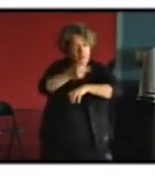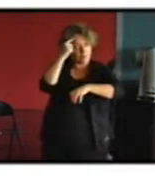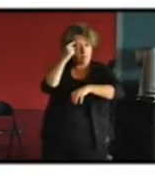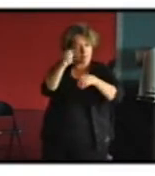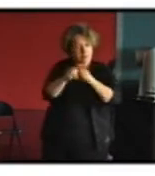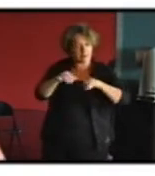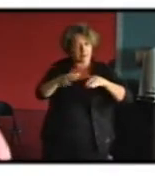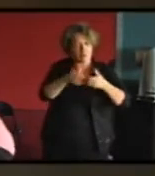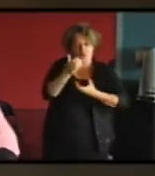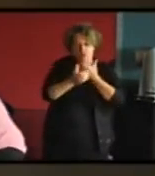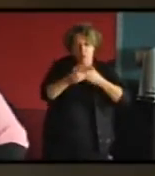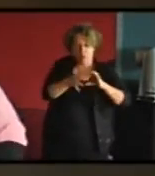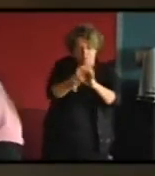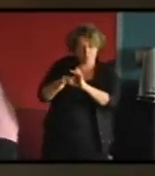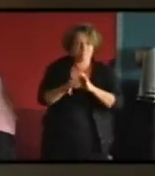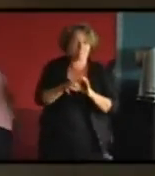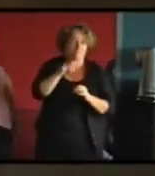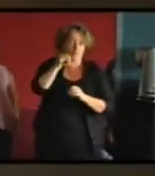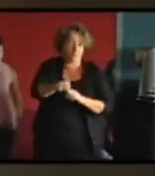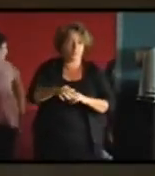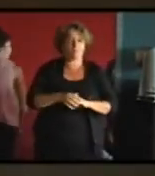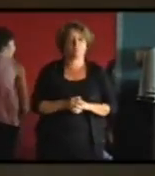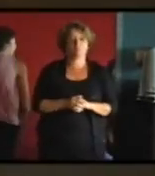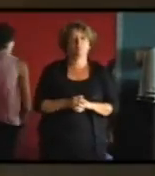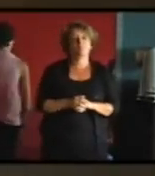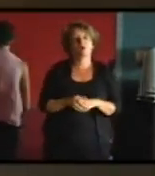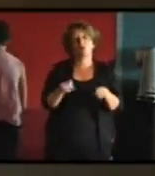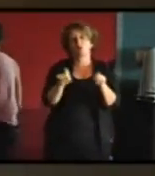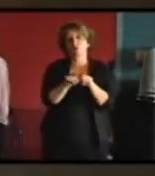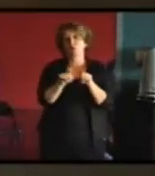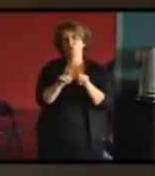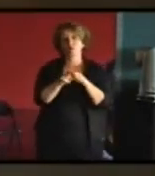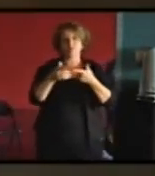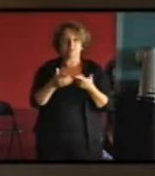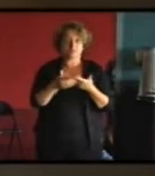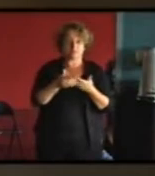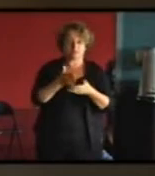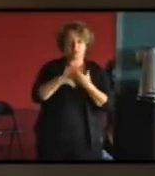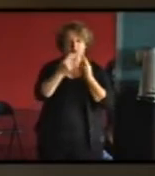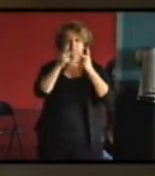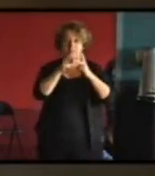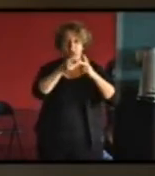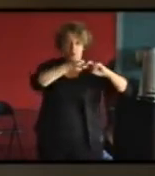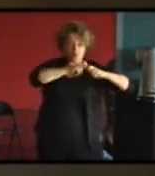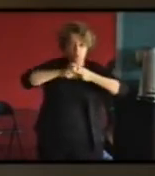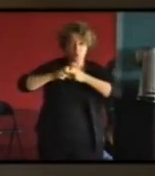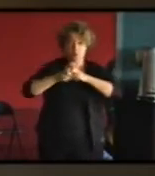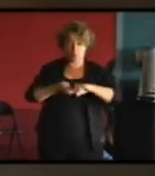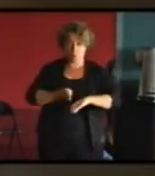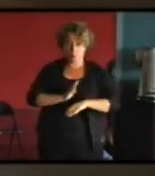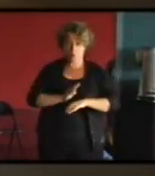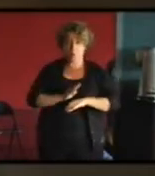réseau de chaleur et ce qui nous a aussi intéressé dans les tissus centraux de Bordeaux ce qui n'est pas le cas à Paris